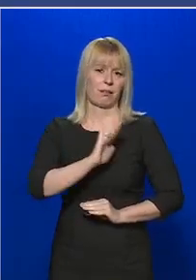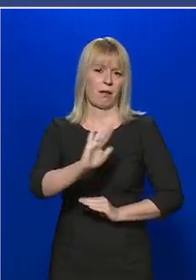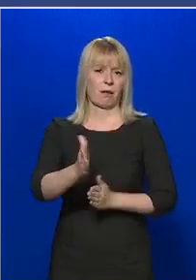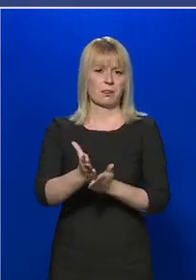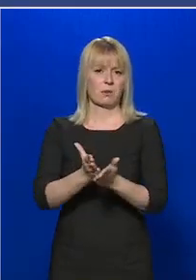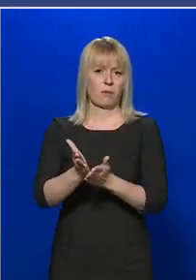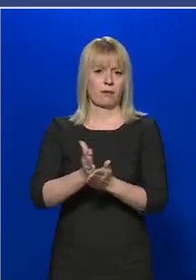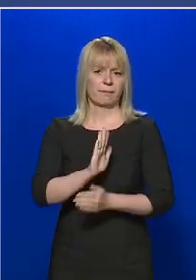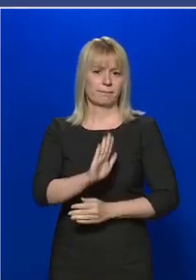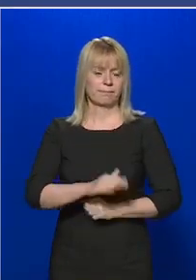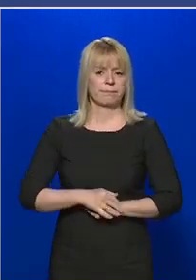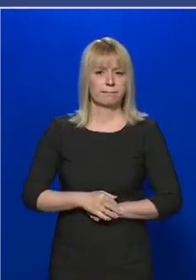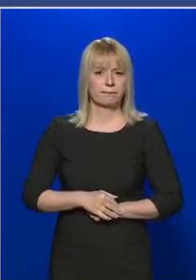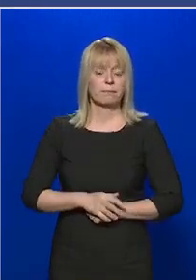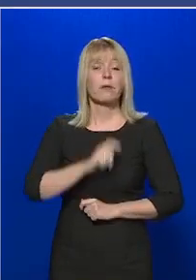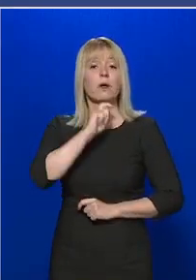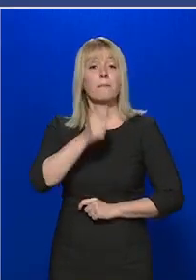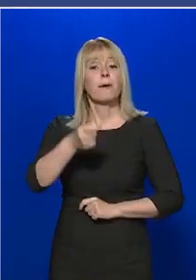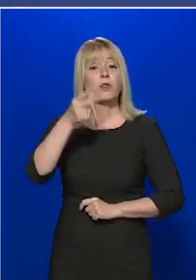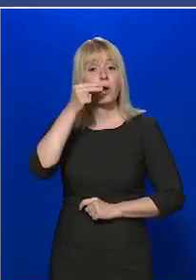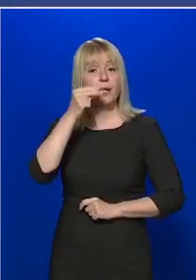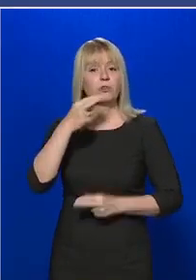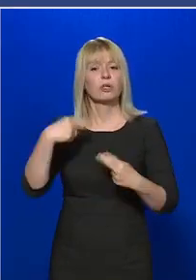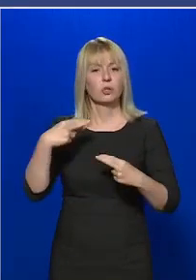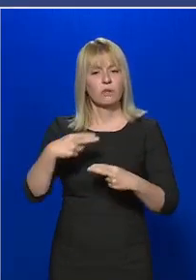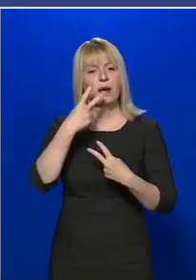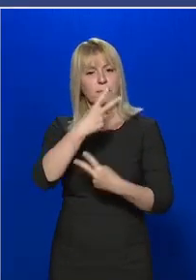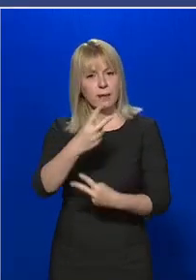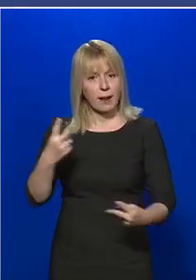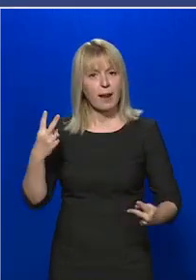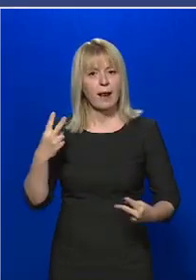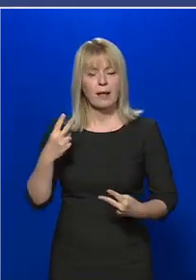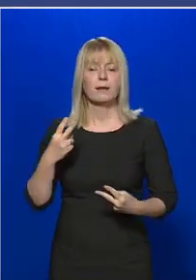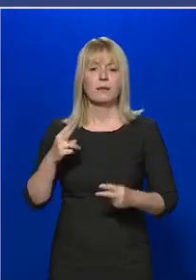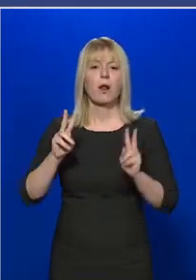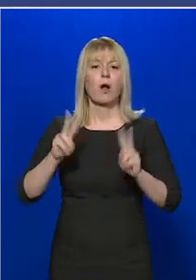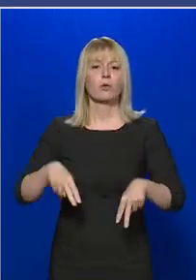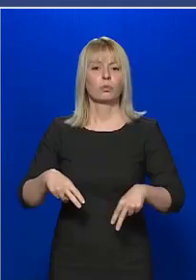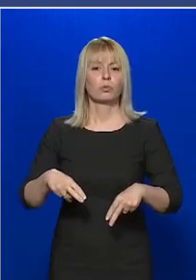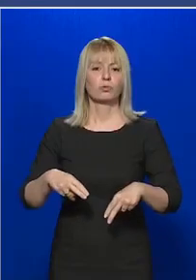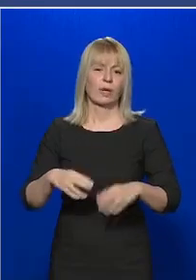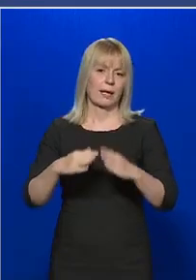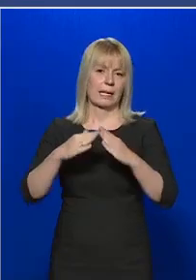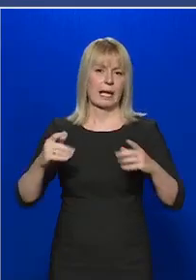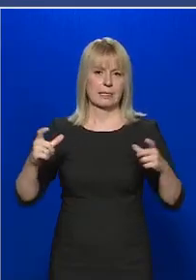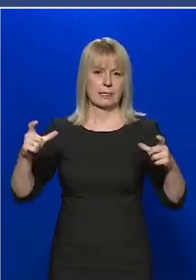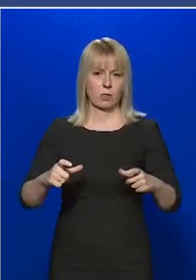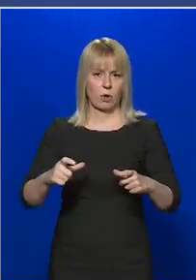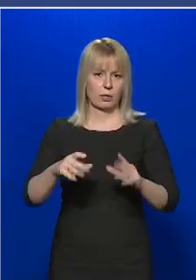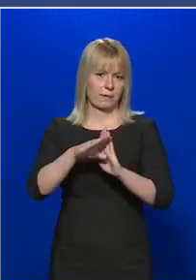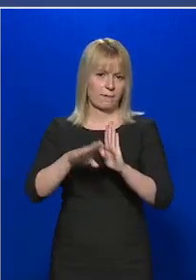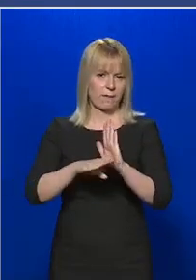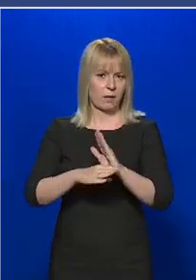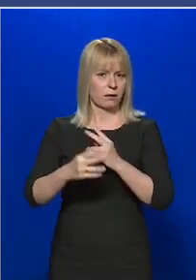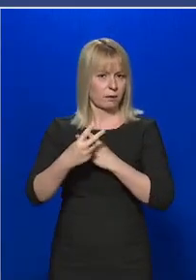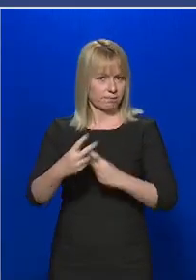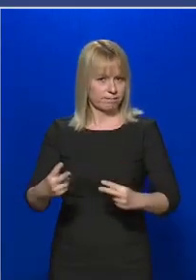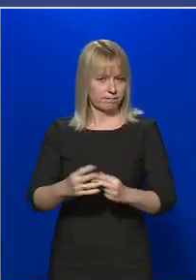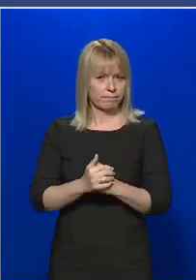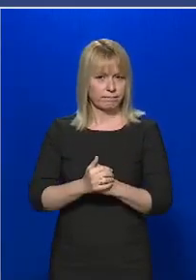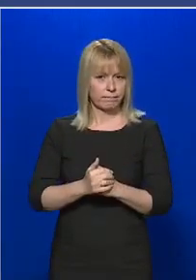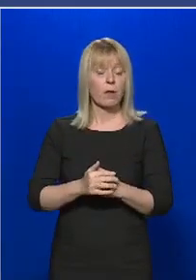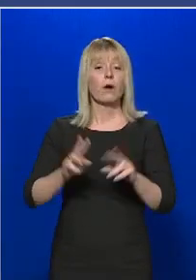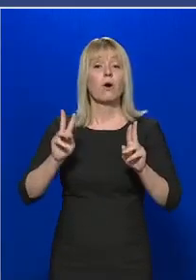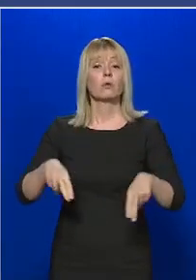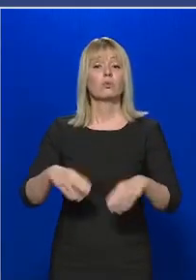A magyar rendőrség továbbra is ellátja a hatósági házi karanténnal kapcsolatos rendészeti feladatokat. Hatósági házi